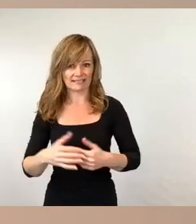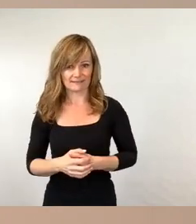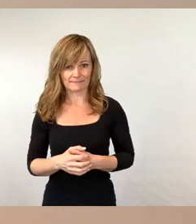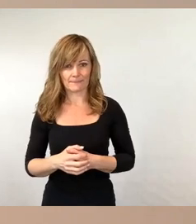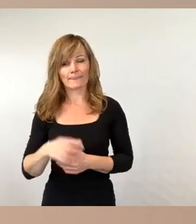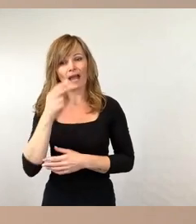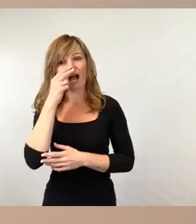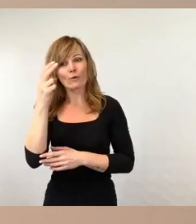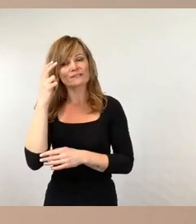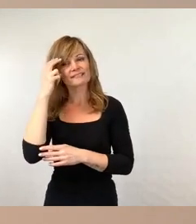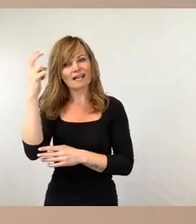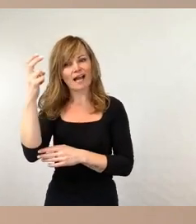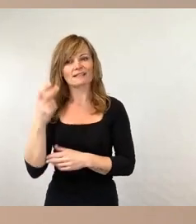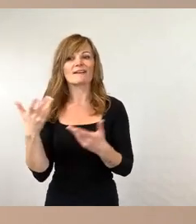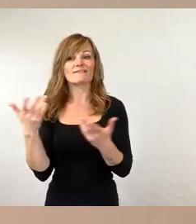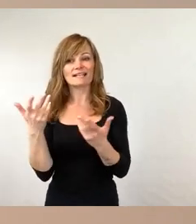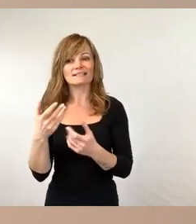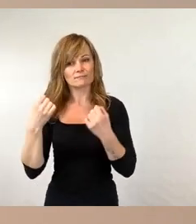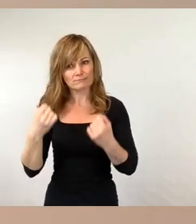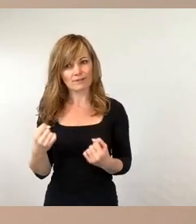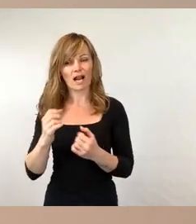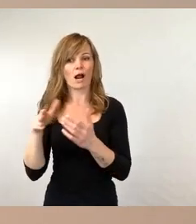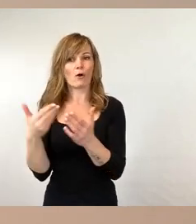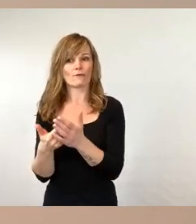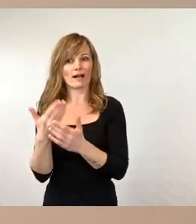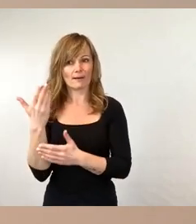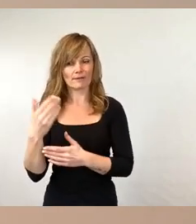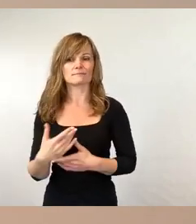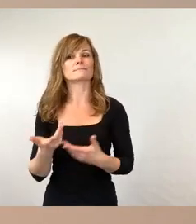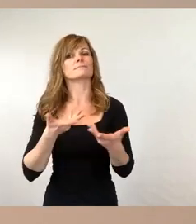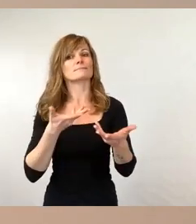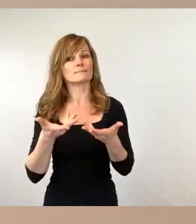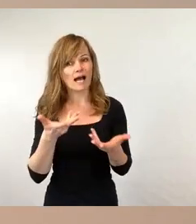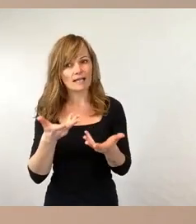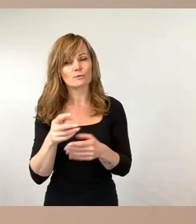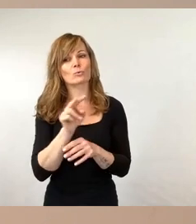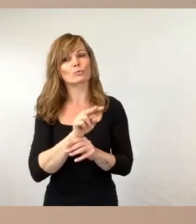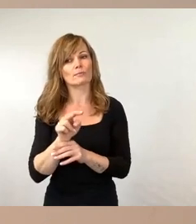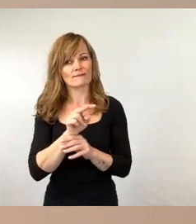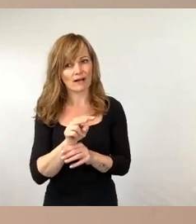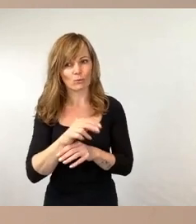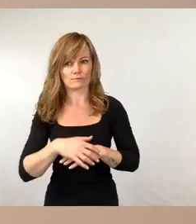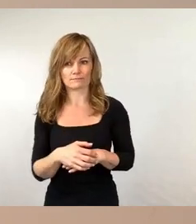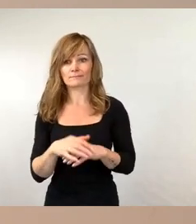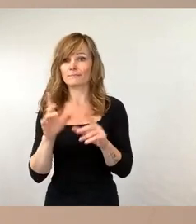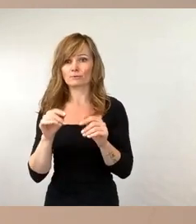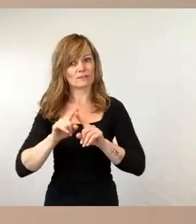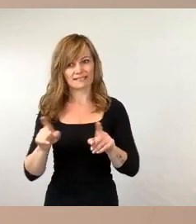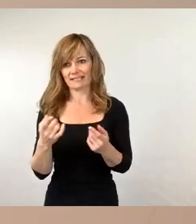ist, beratend und überwachend tätig zu sein. Das heißt also nicht steuernd, und ich werde mich hüten,